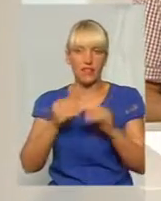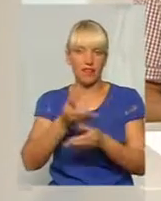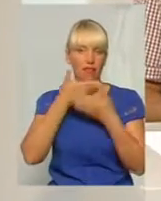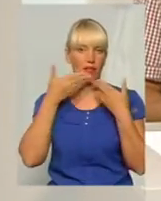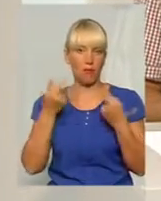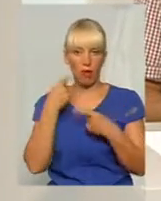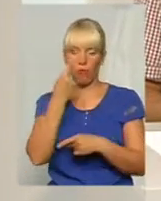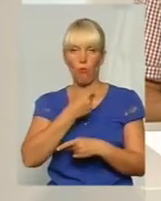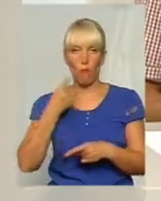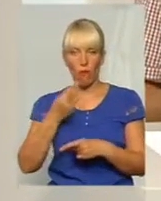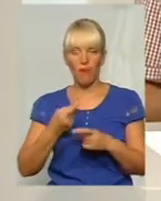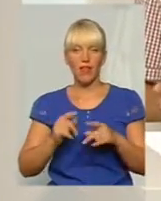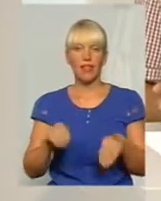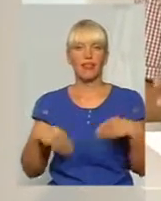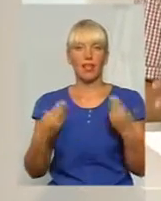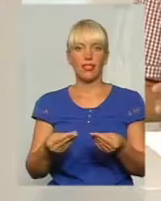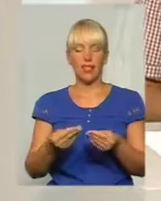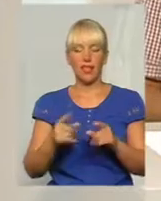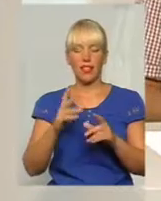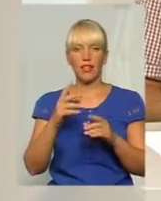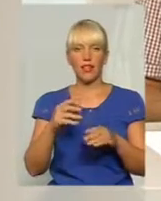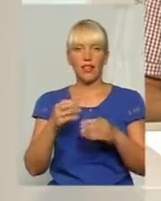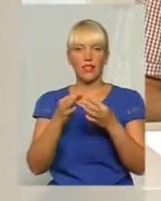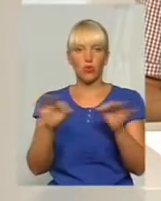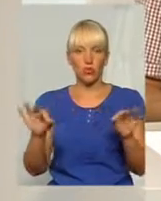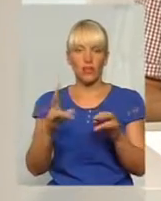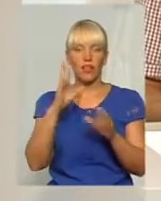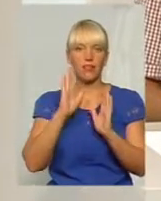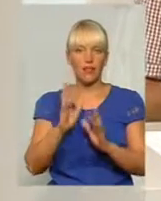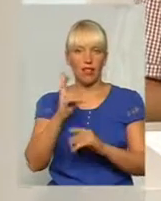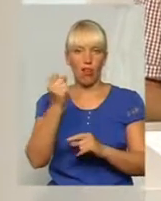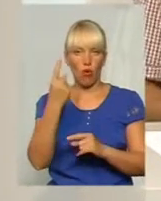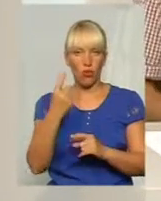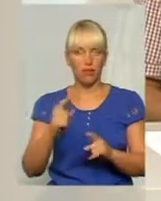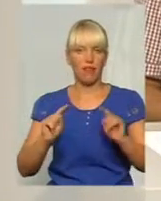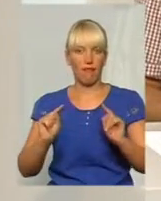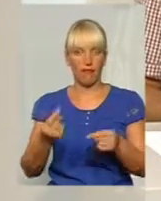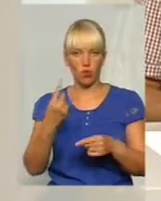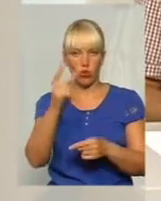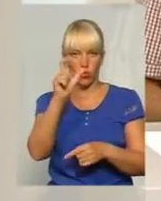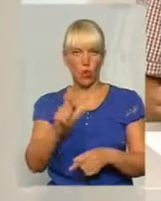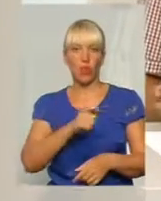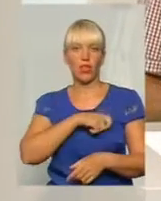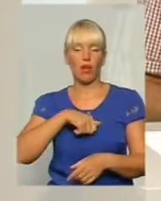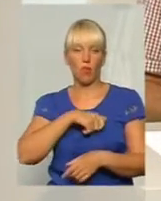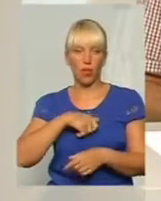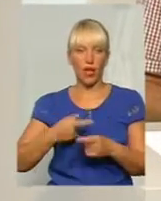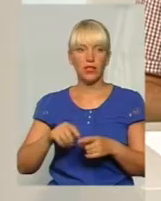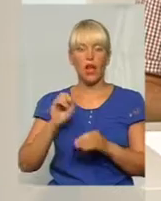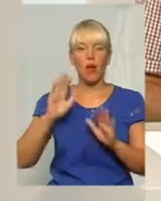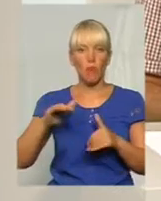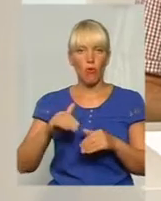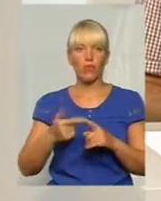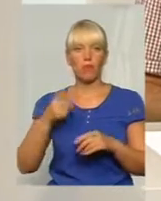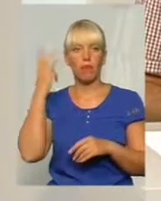дозвіл ще на арешту одного депутата. Потім в Хмельницькому, мабуть,